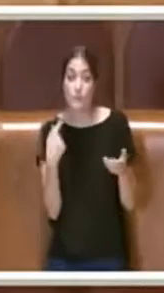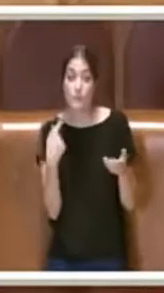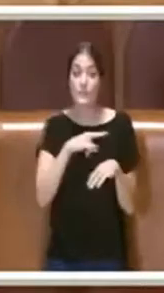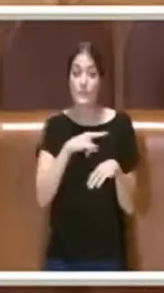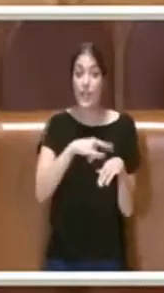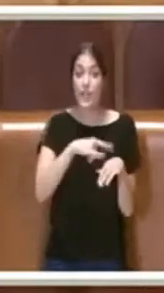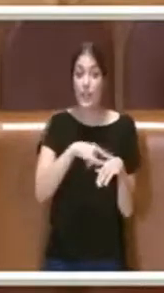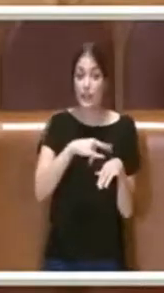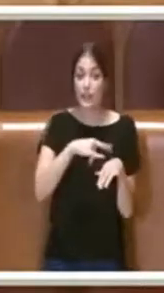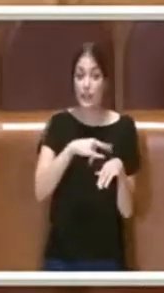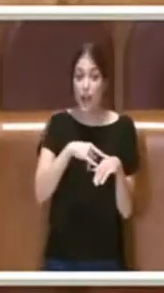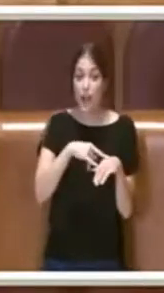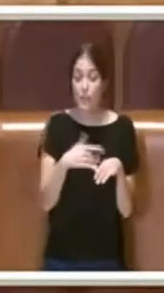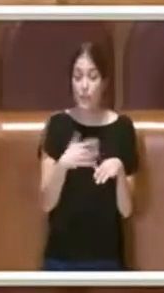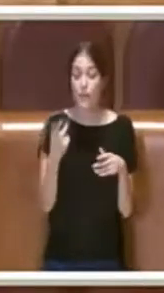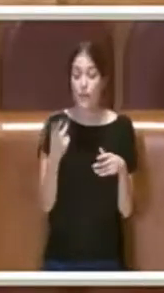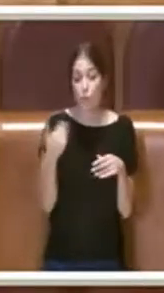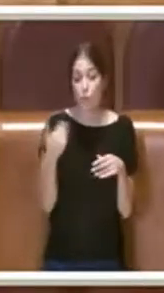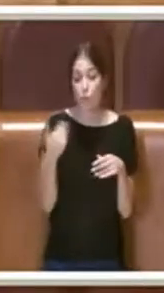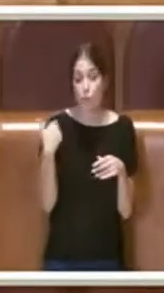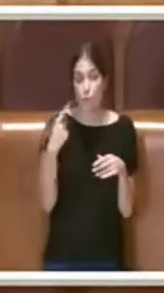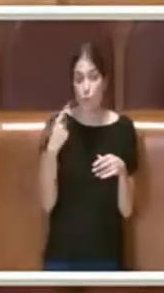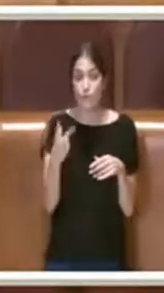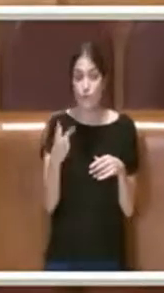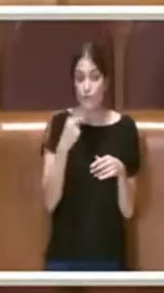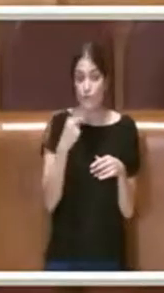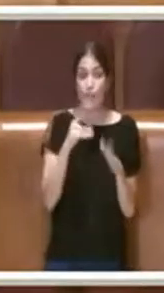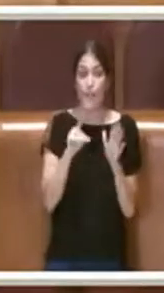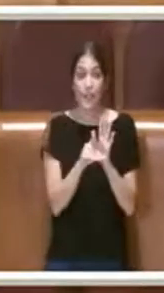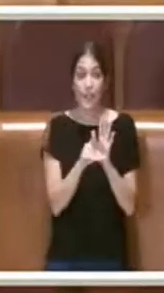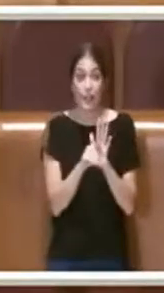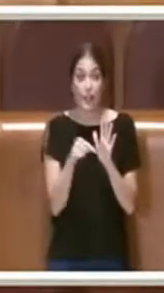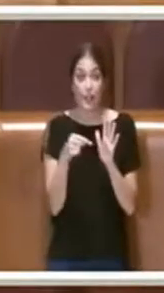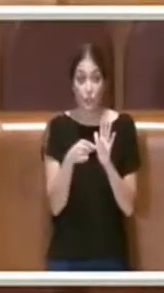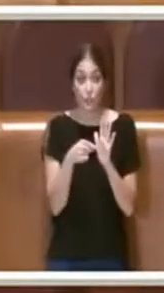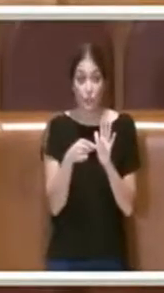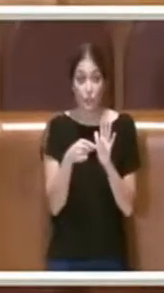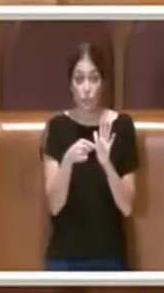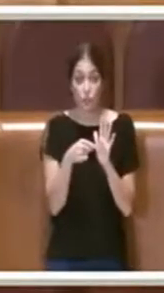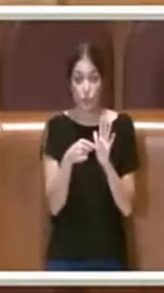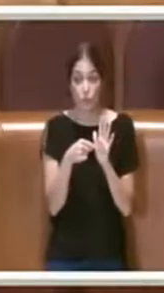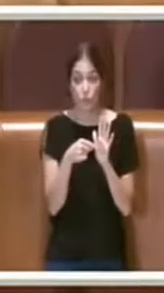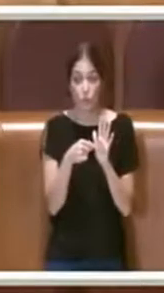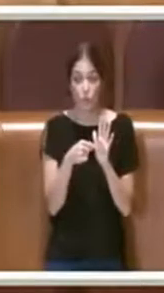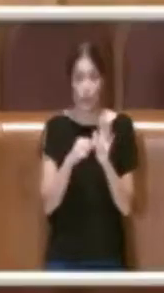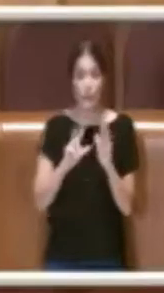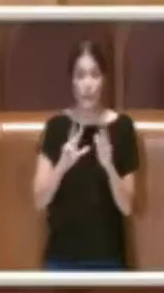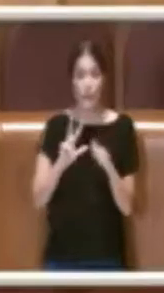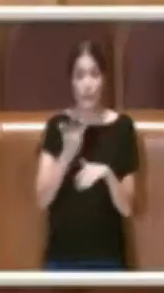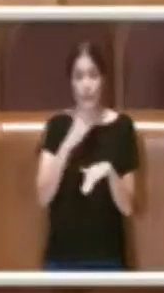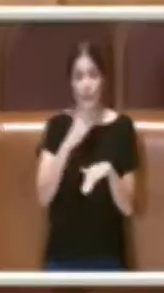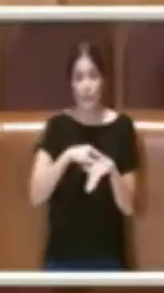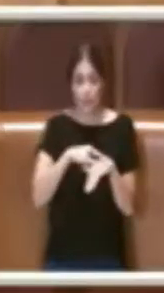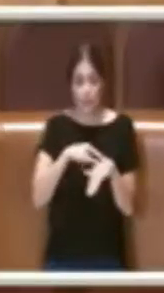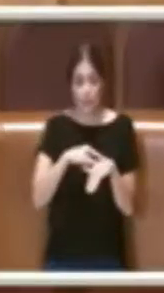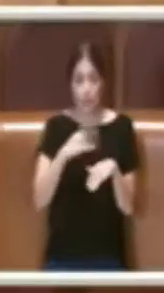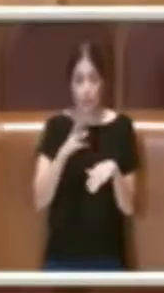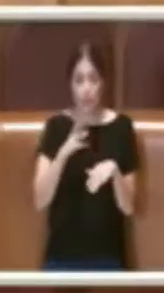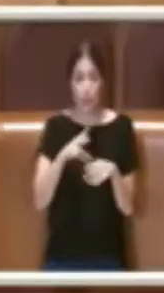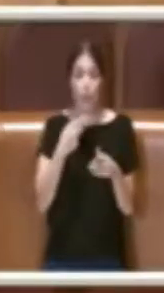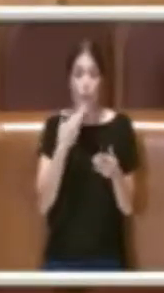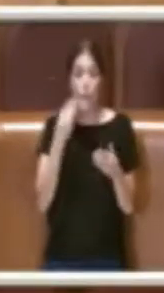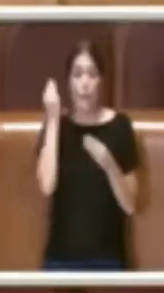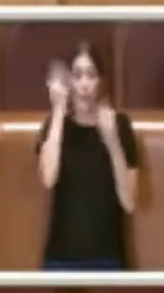settembre mi è stato altresì detto che il decreto con il 3 settembre ha avuto anche il parere